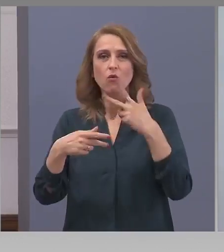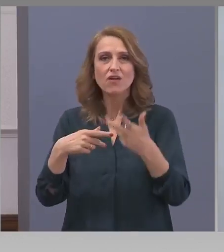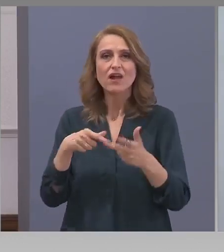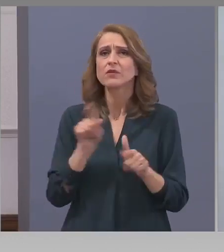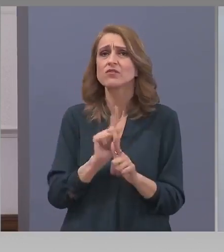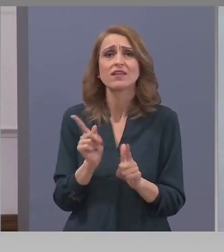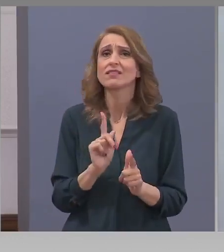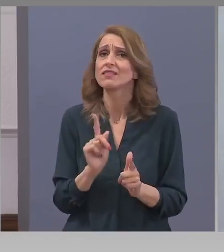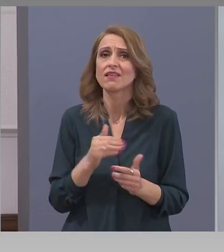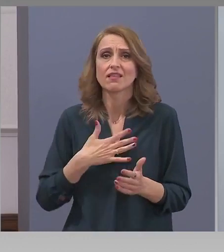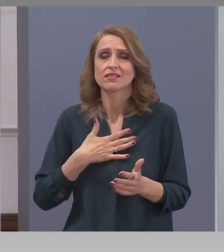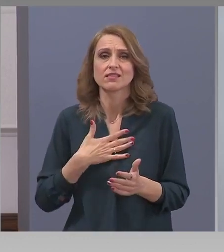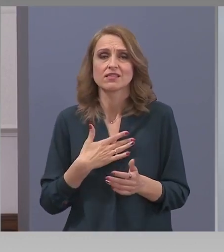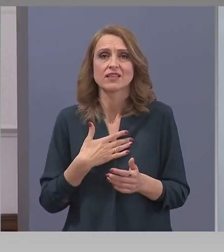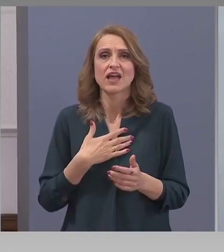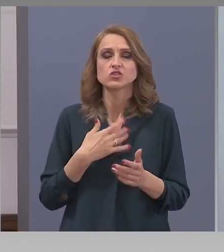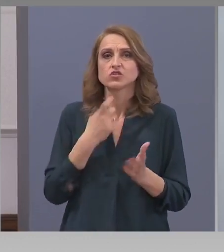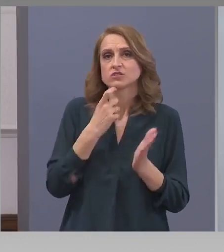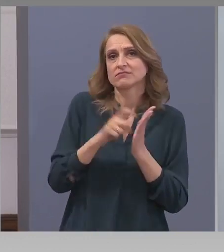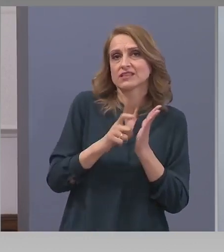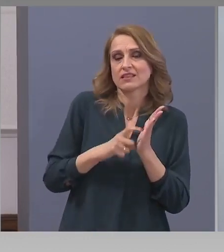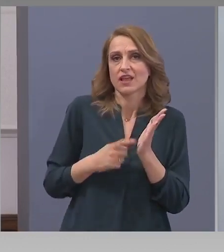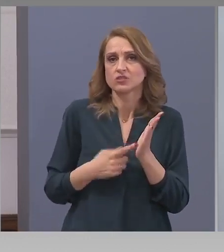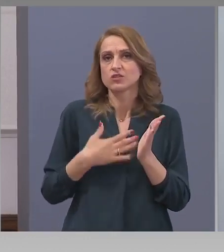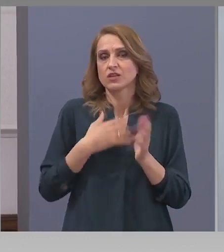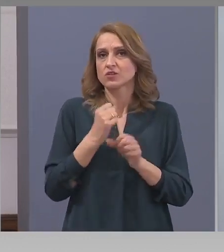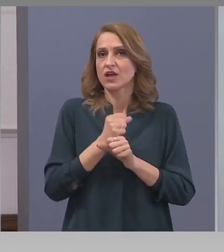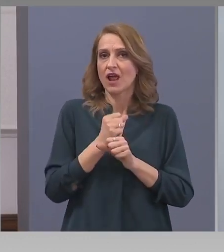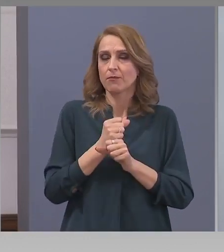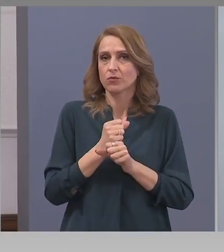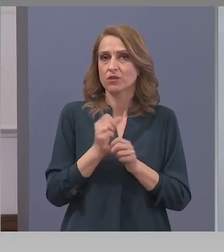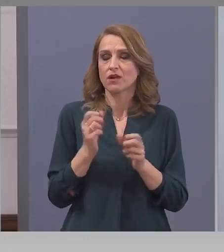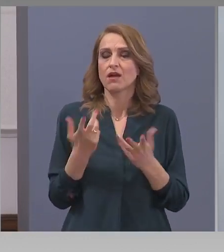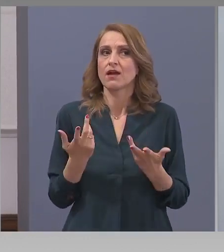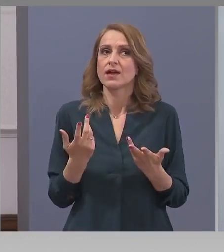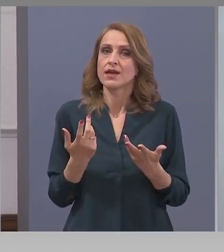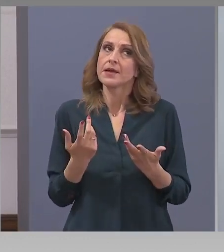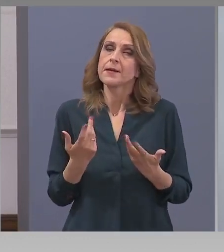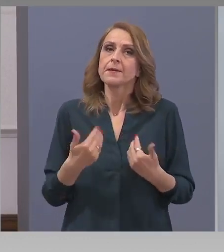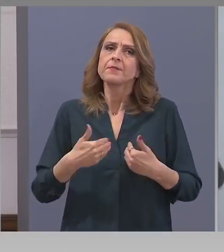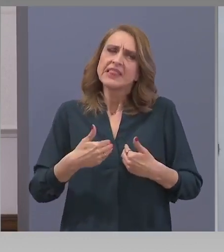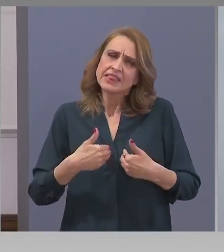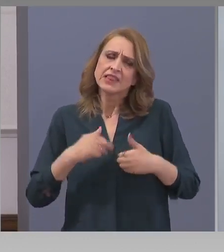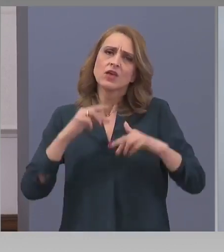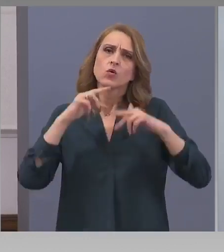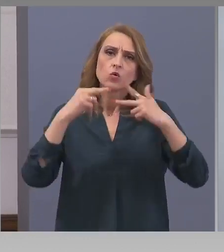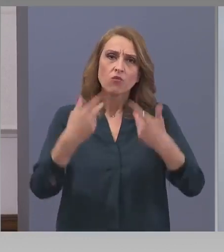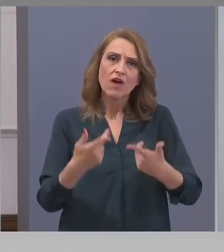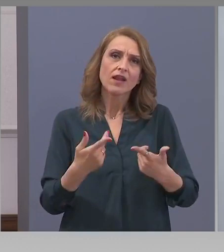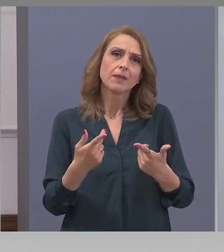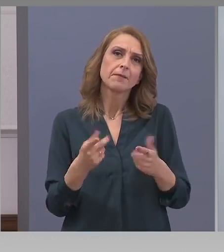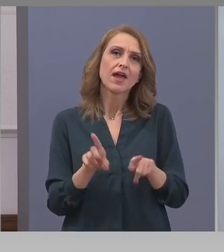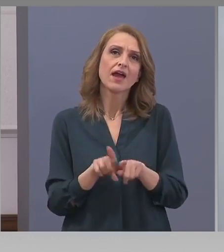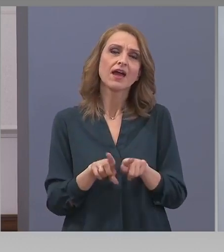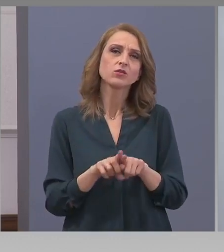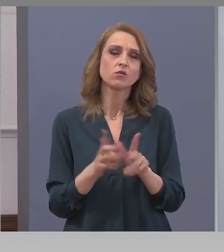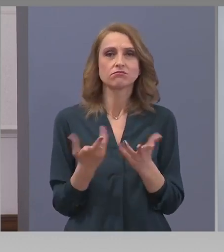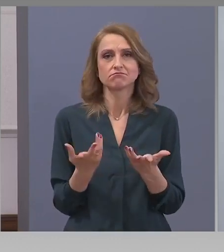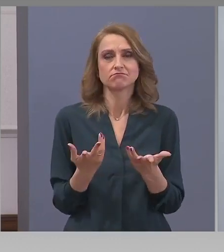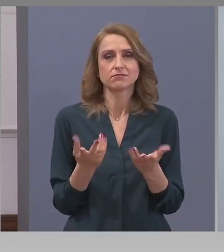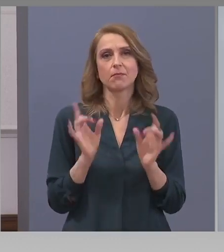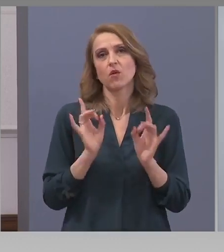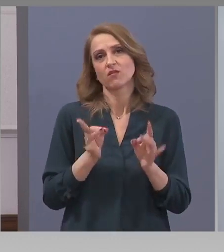от, така, нека да кажем, от наш, така, професионален